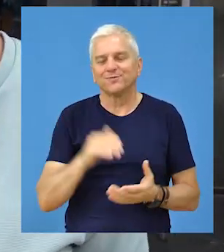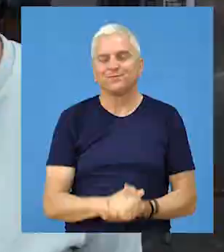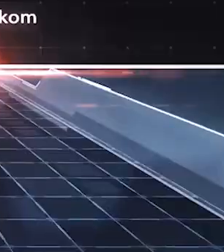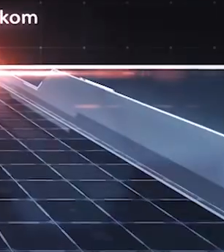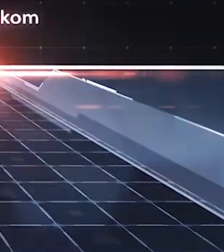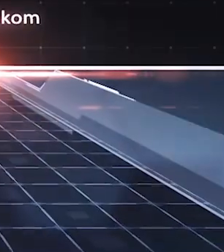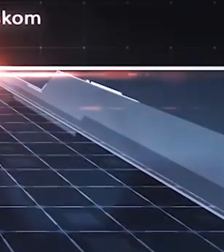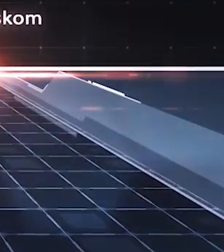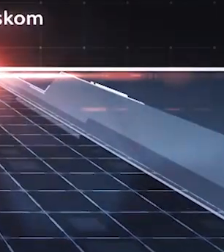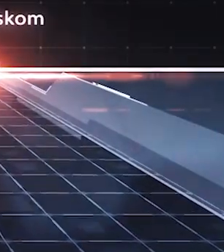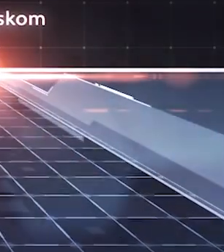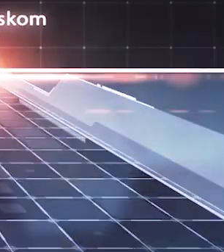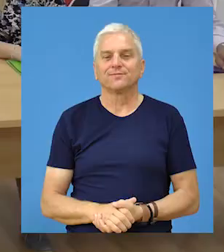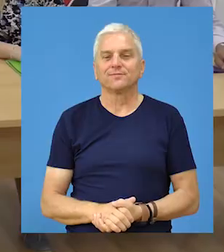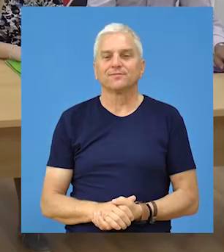po staro.